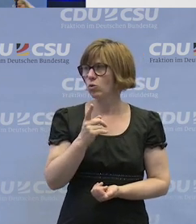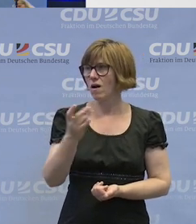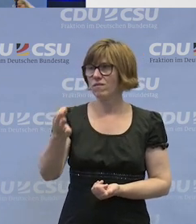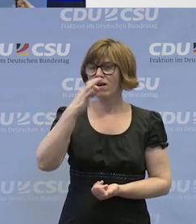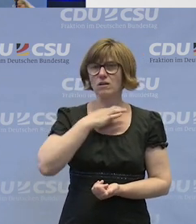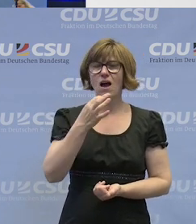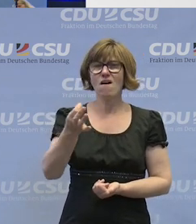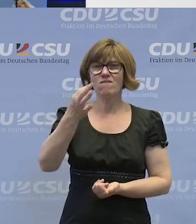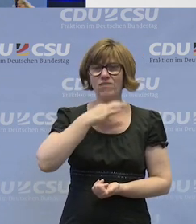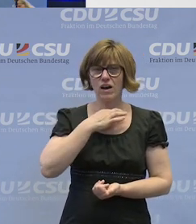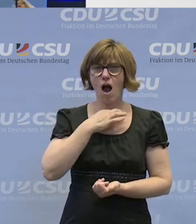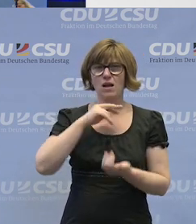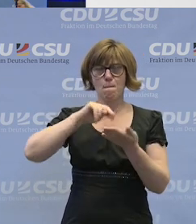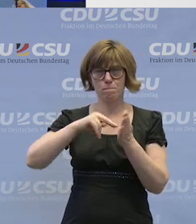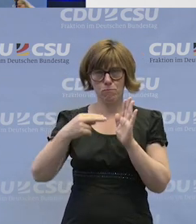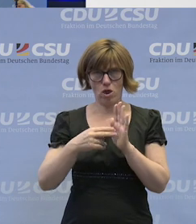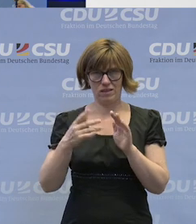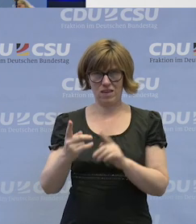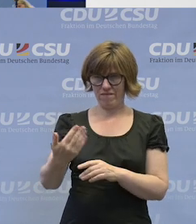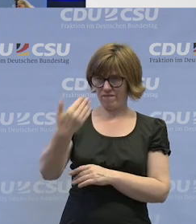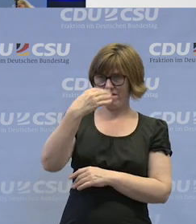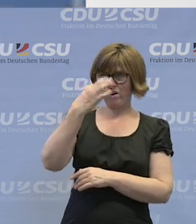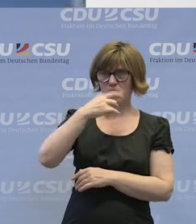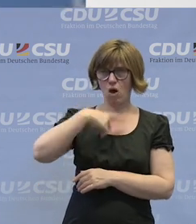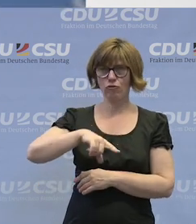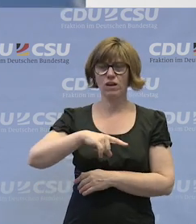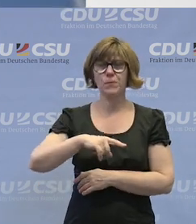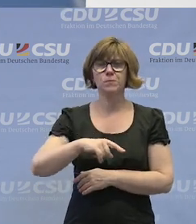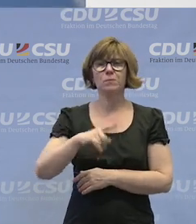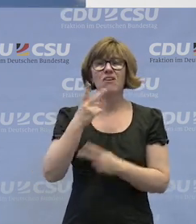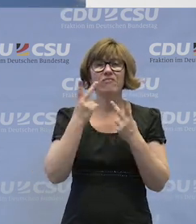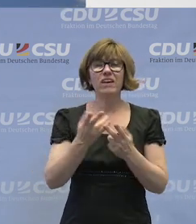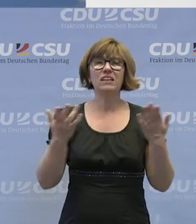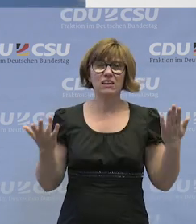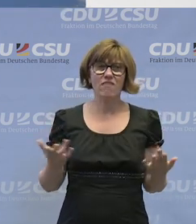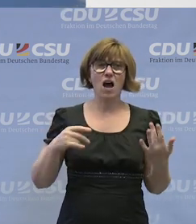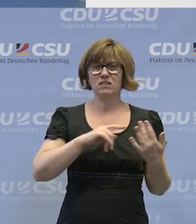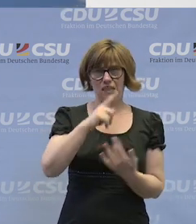die Frage so an die Politik an mich gerichtet haben. Also wichtig ist, dass eben nicht nur